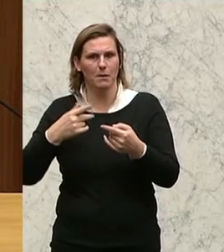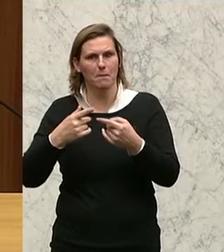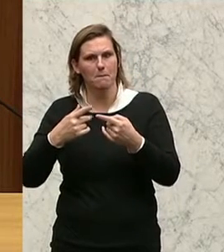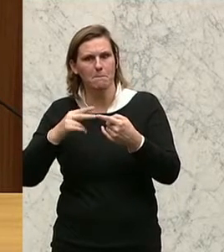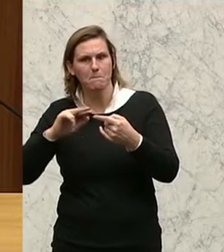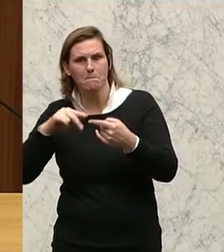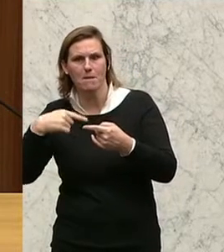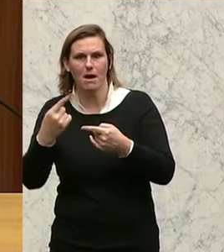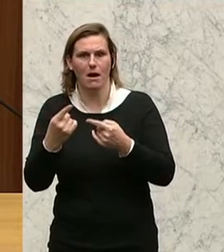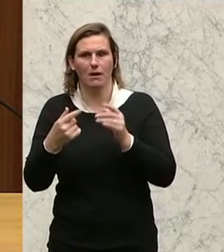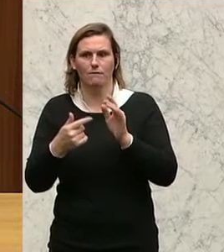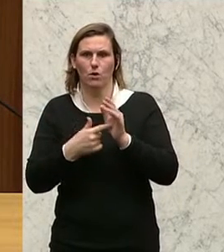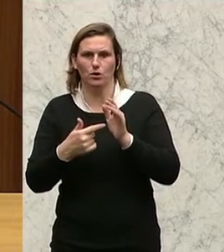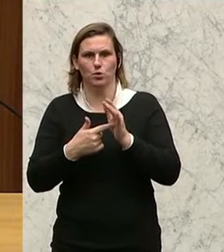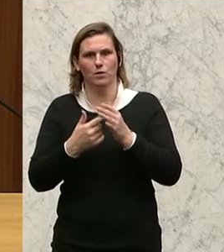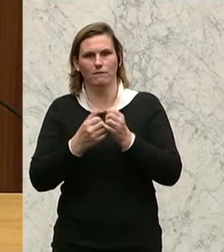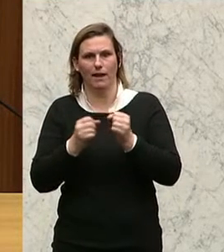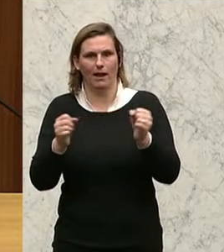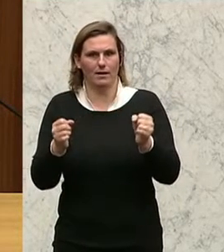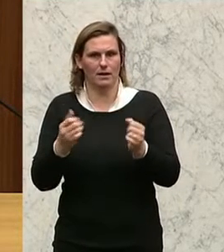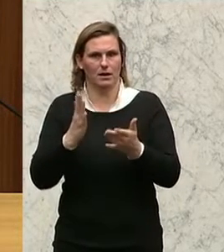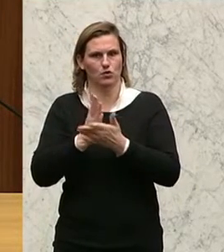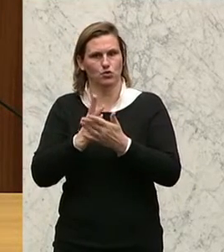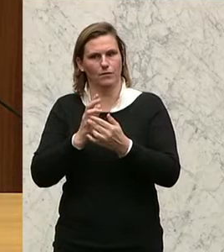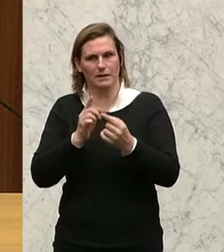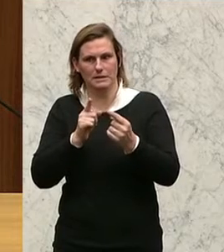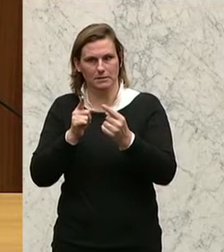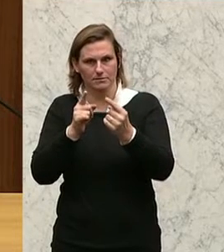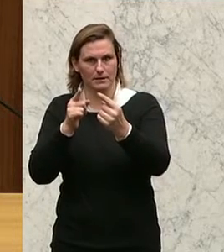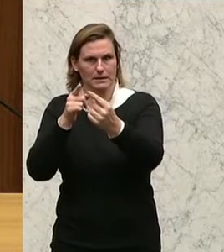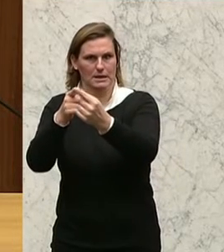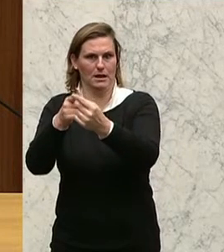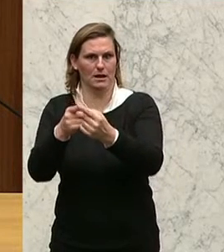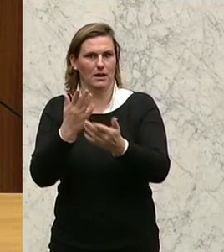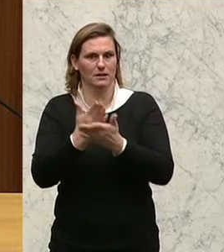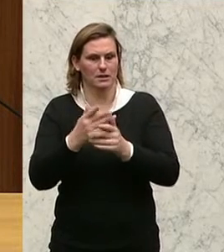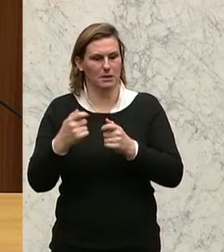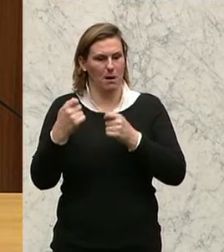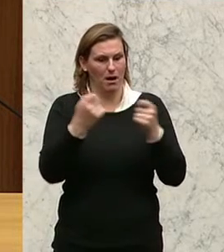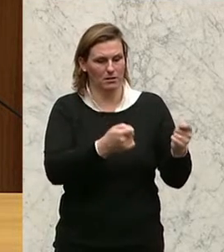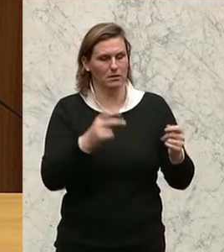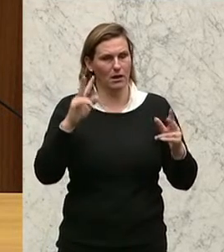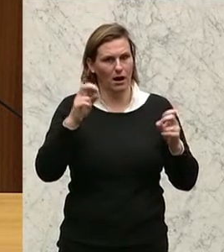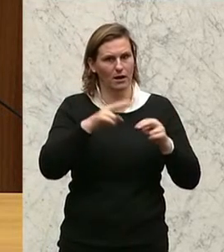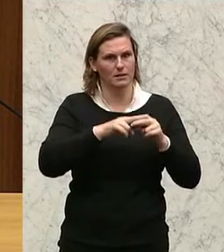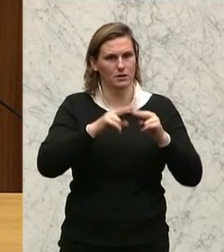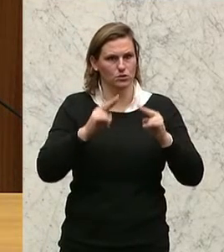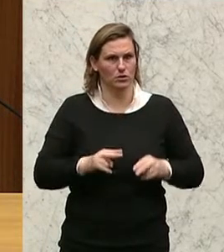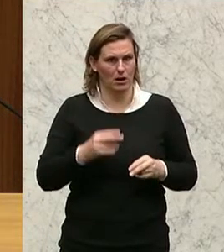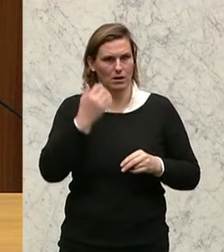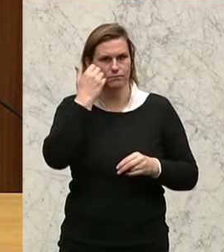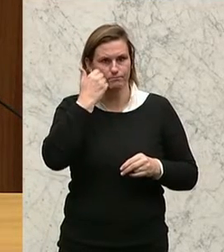freiheitlichen Forderungen annähern. Und deshalb stelle ich folgenden Antrag. Der Nationalrat wolle beschließen,